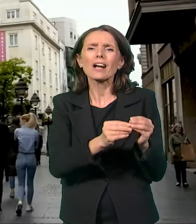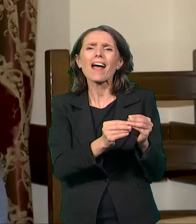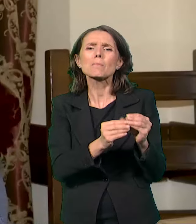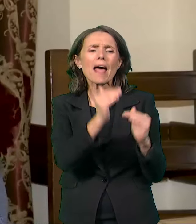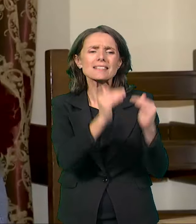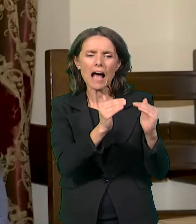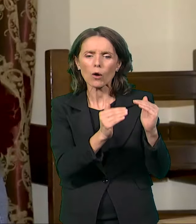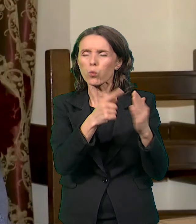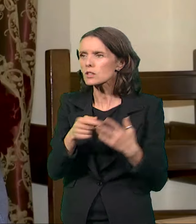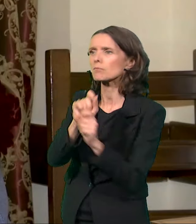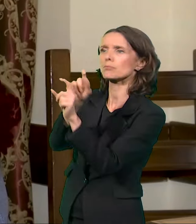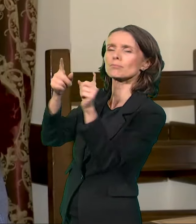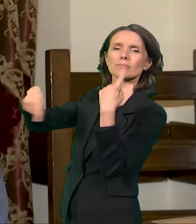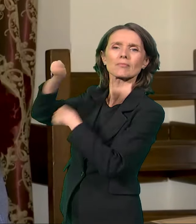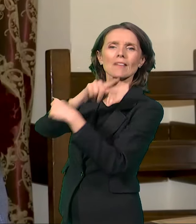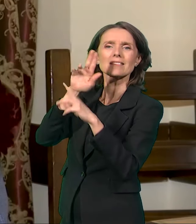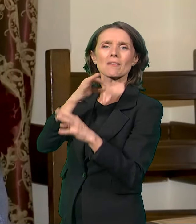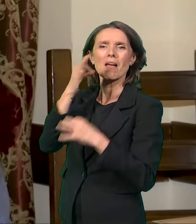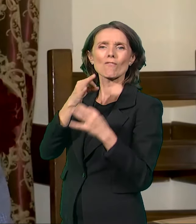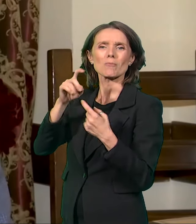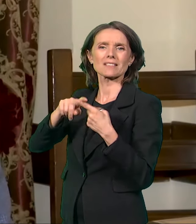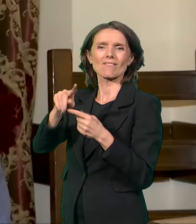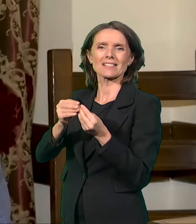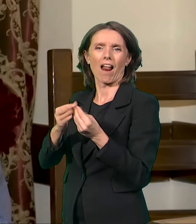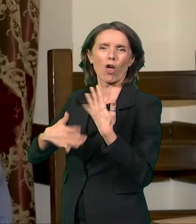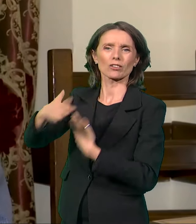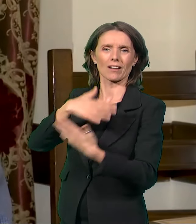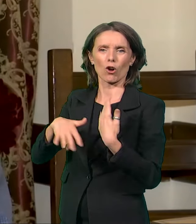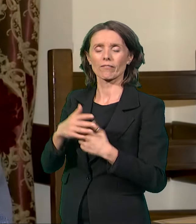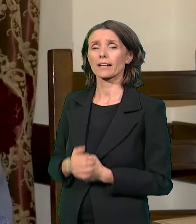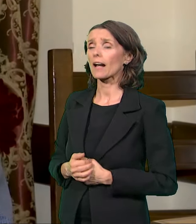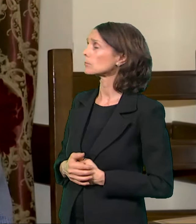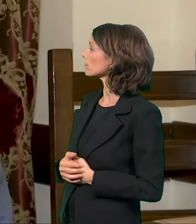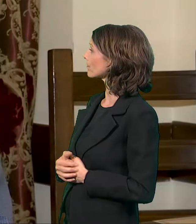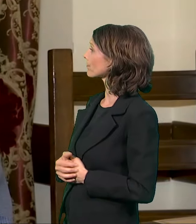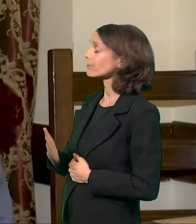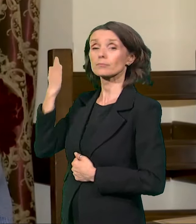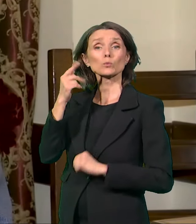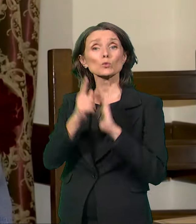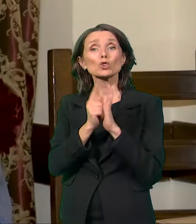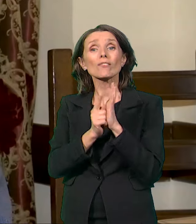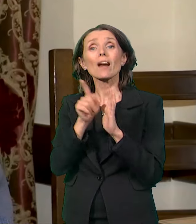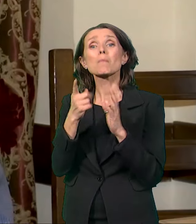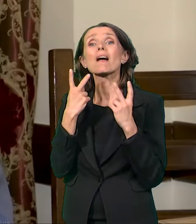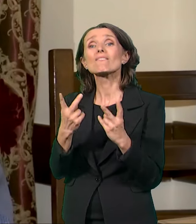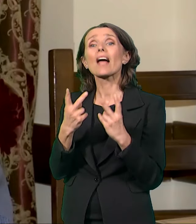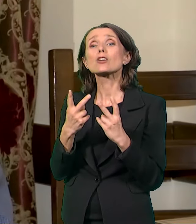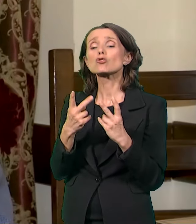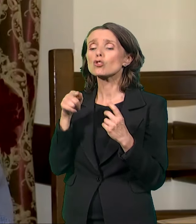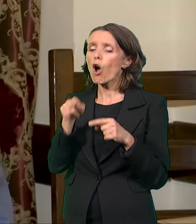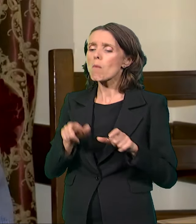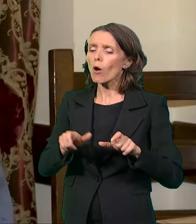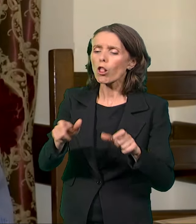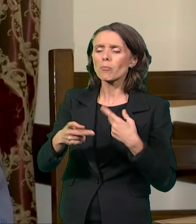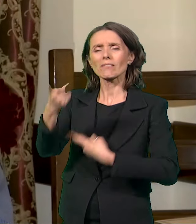Značajan period u tom razvoju jeste razvoj poljoprivredne proizvodnje šljivarstva u Srbiji.